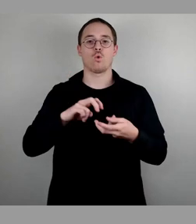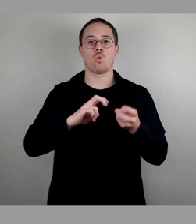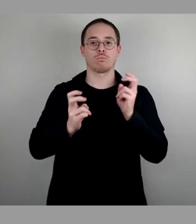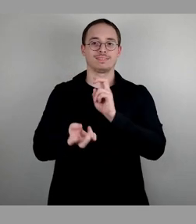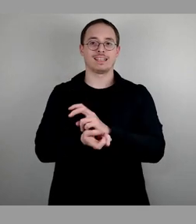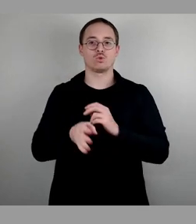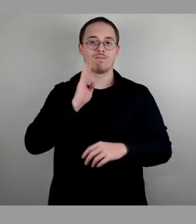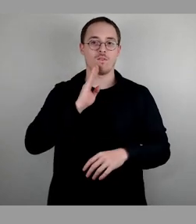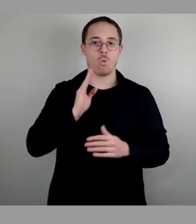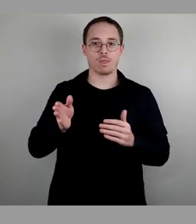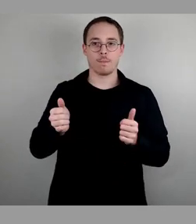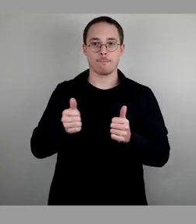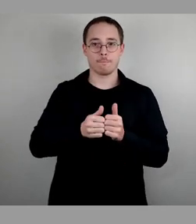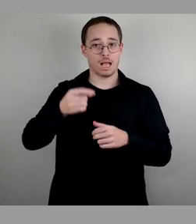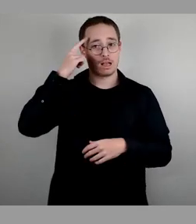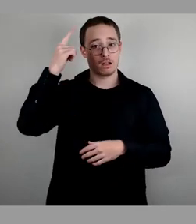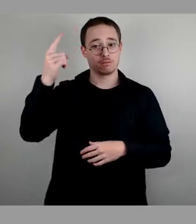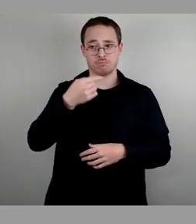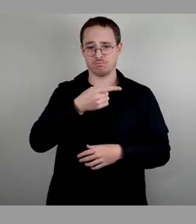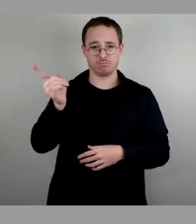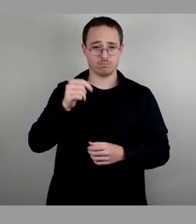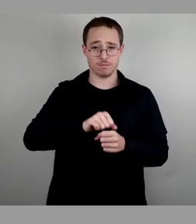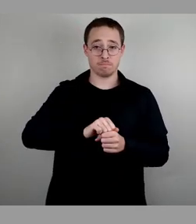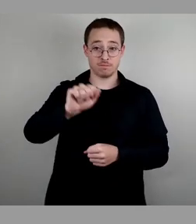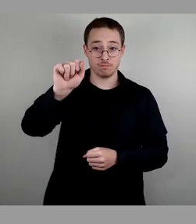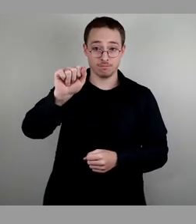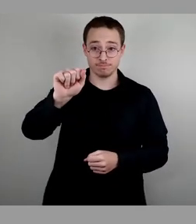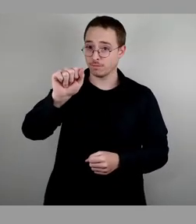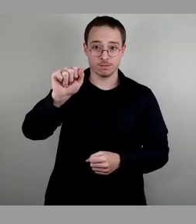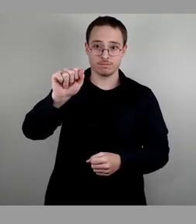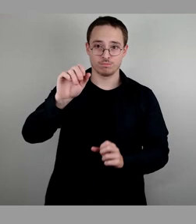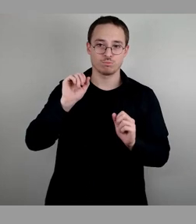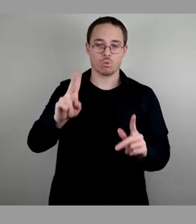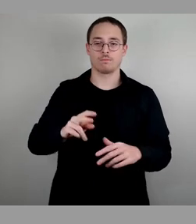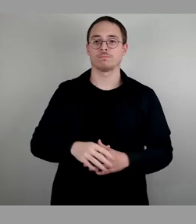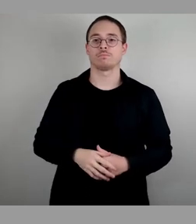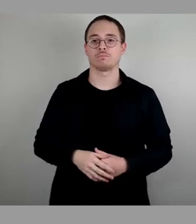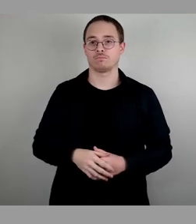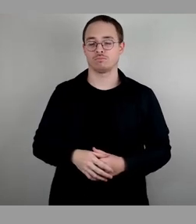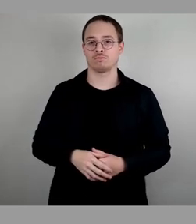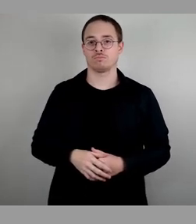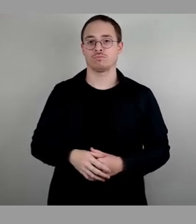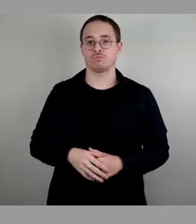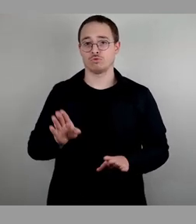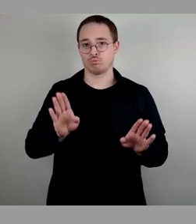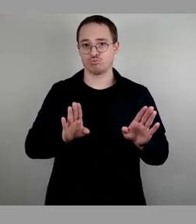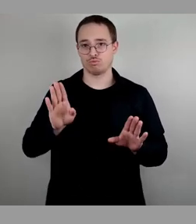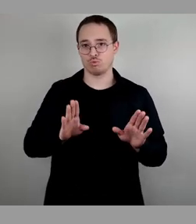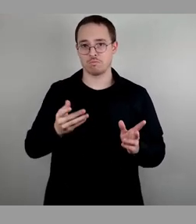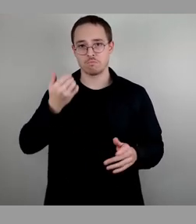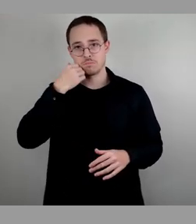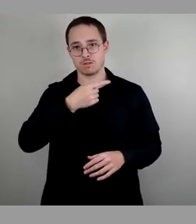Einigung? Das ist nicht der Fall. Dann können wir zur Abstimmung kommen. Wer zustimmen möchte, bitte um das Stimmzeichen.